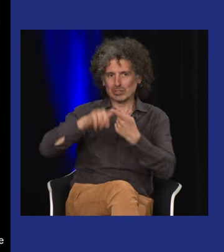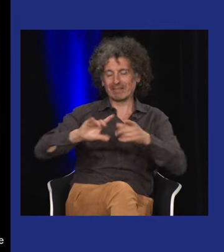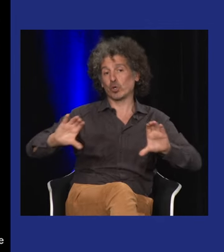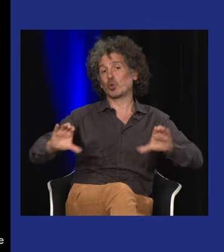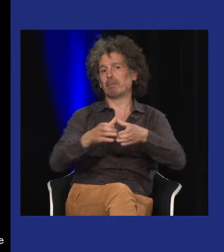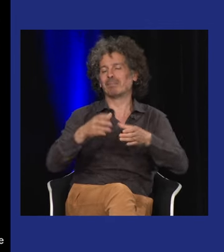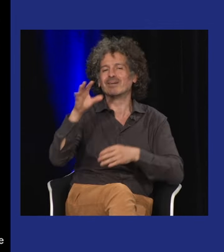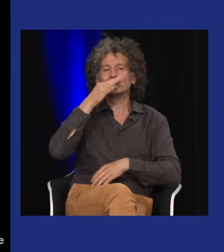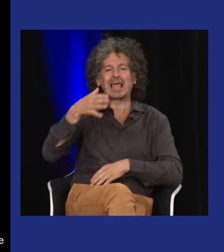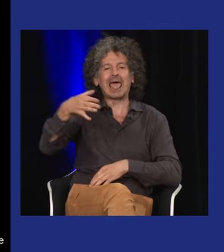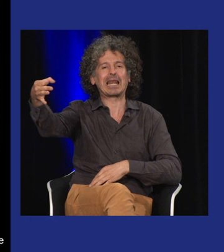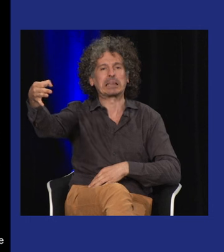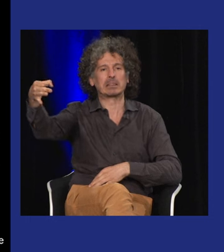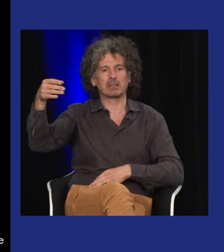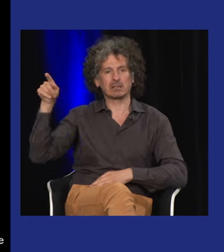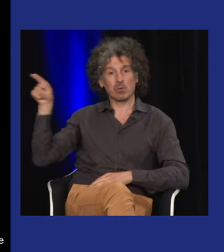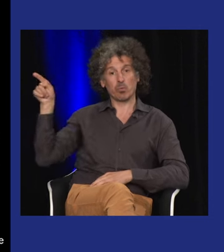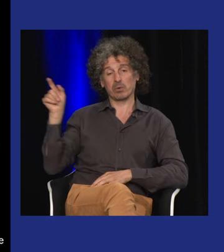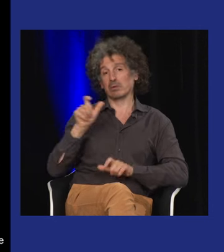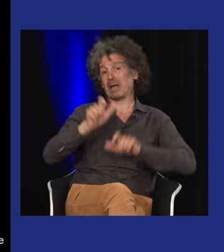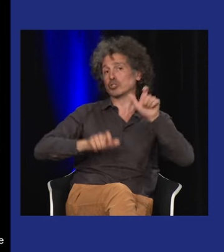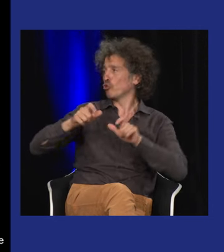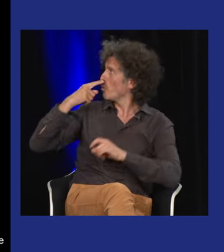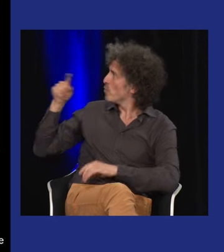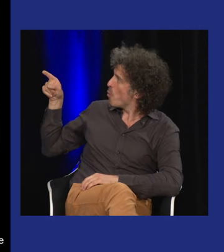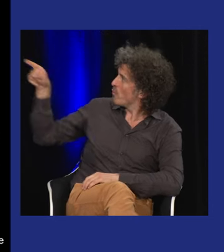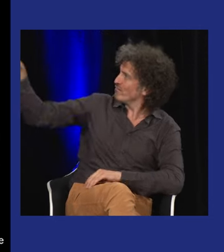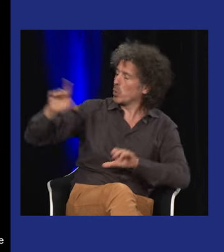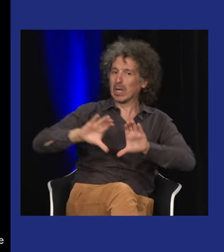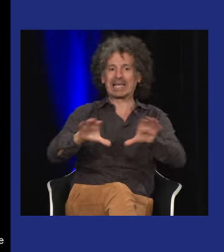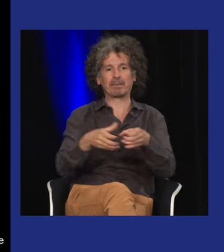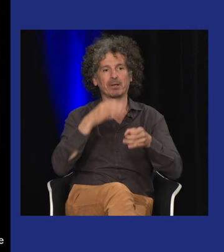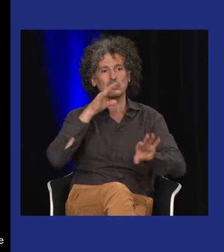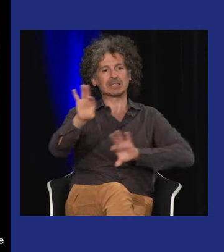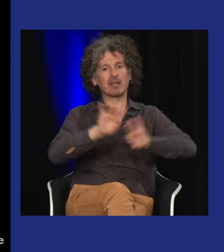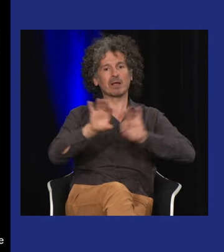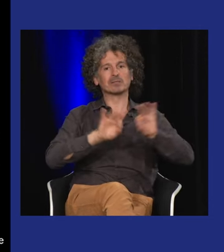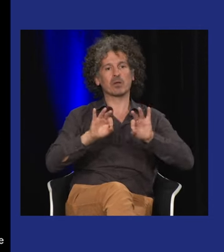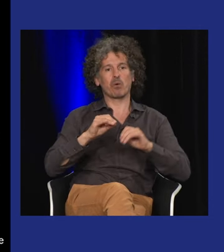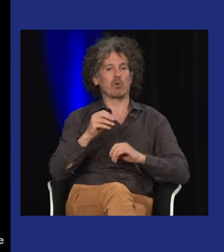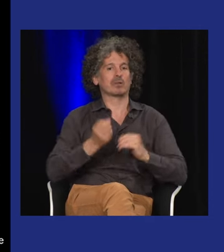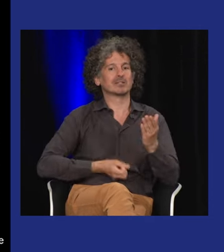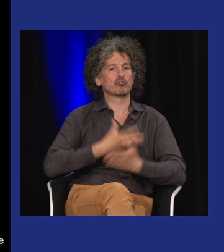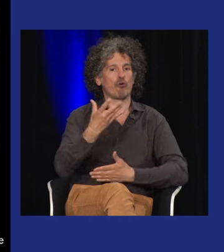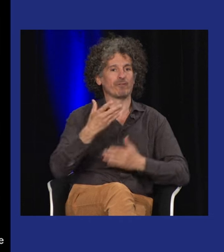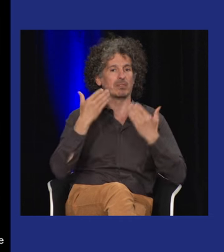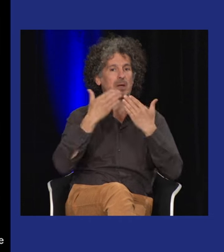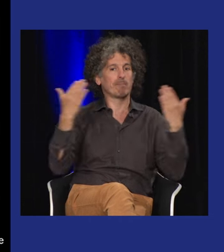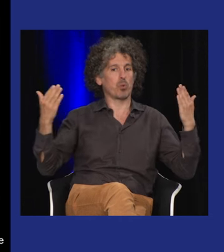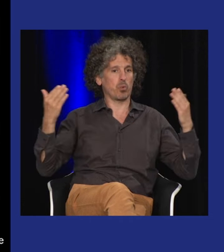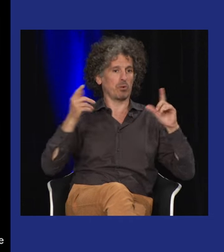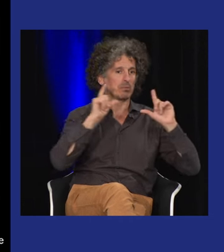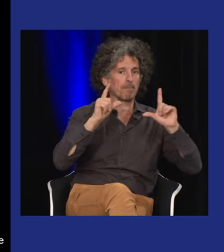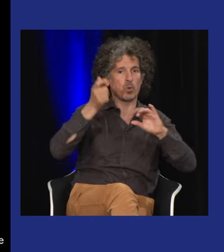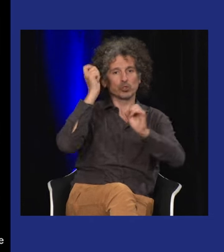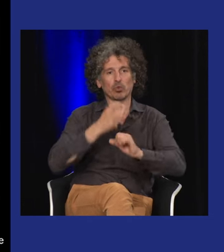Là, c'est le salon, je parlais de cette élite d'artistes sourds et donc, un certain nombre d